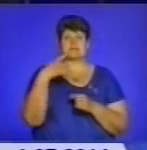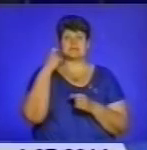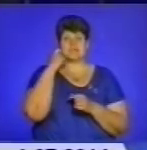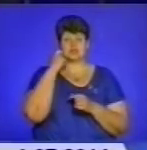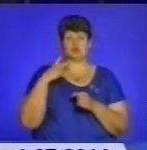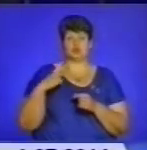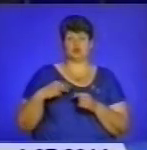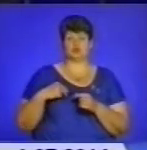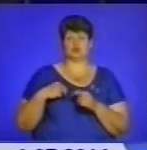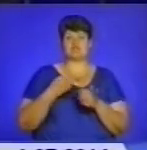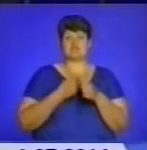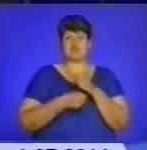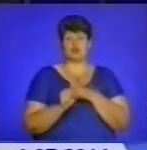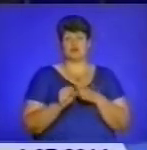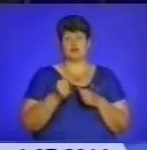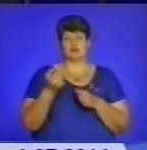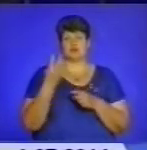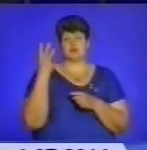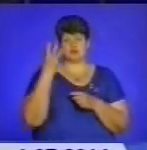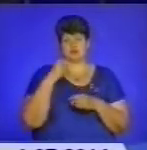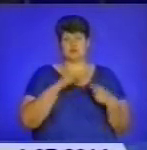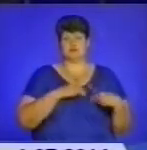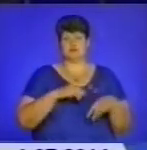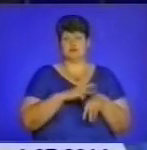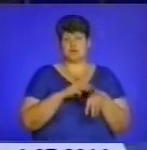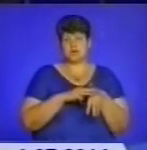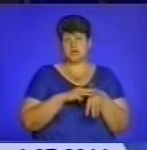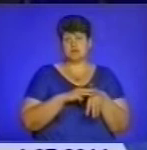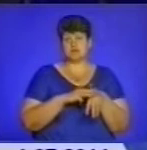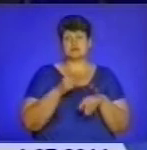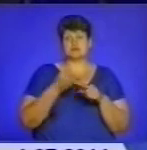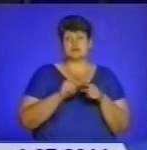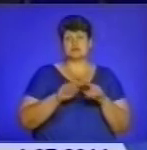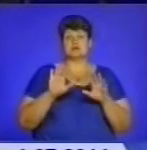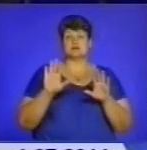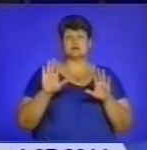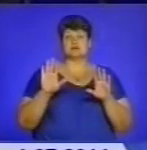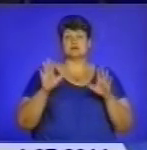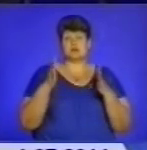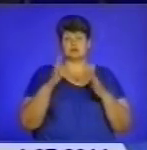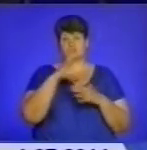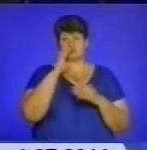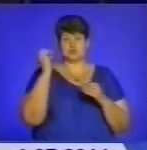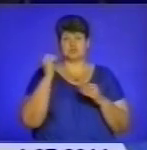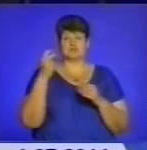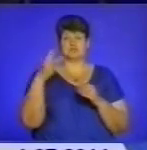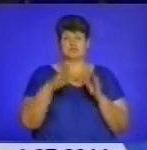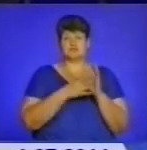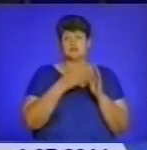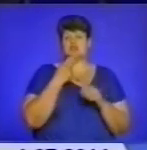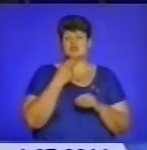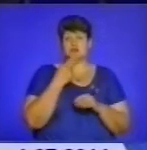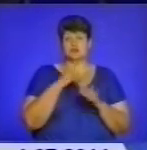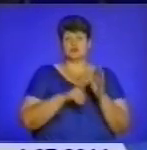зґвалтували троє працівників міліції. За словами матері, це трапилося у ніч з 28 на 29 червня. Прокуратура області